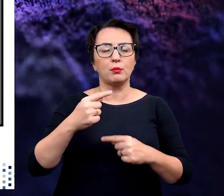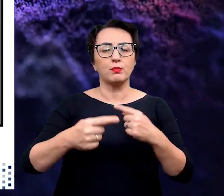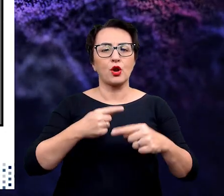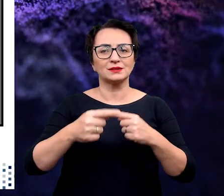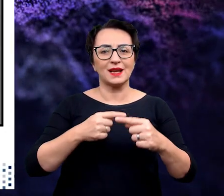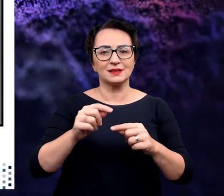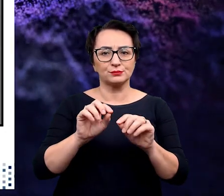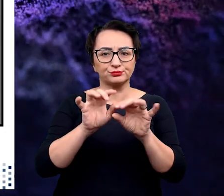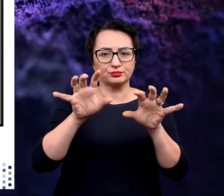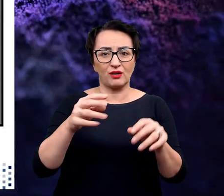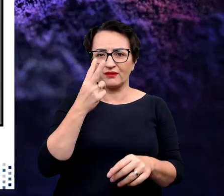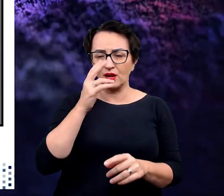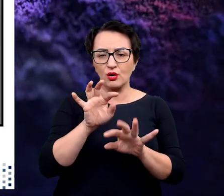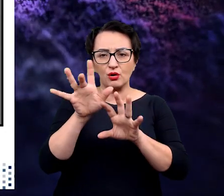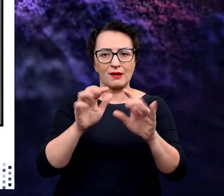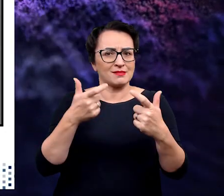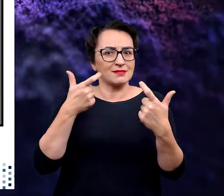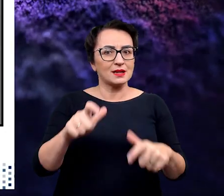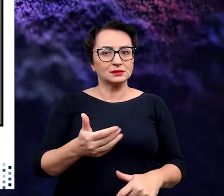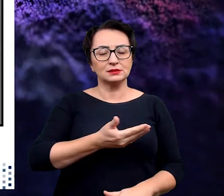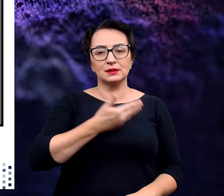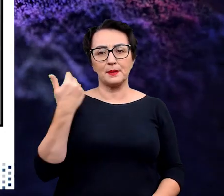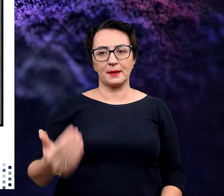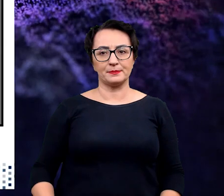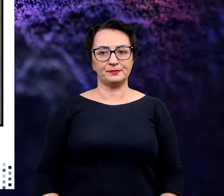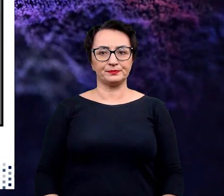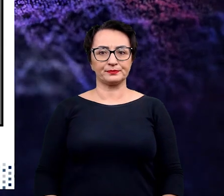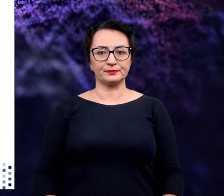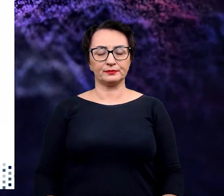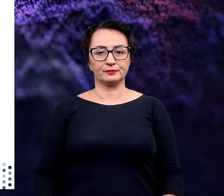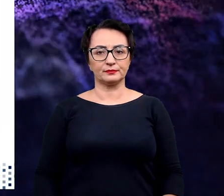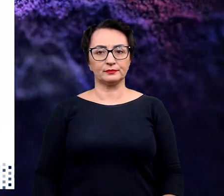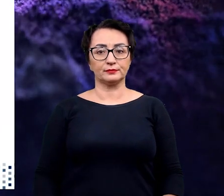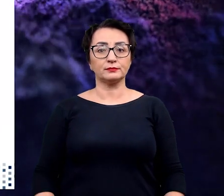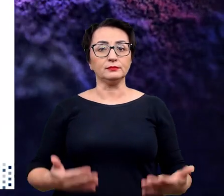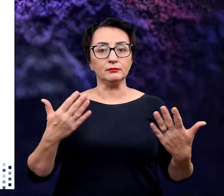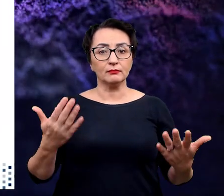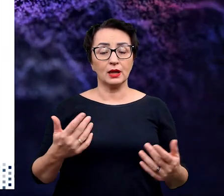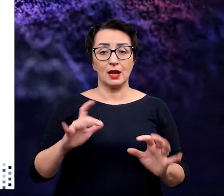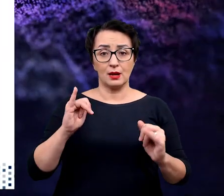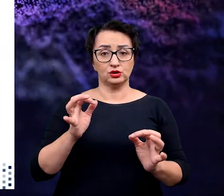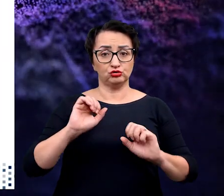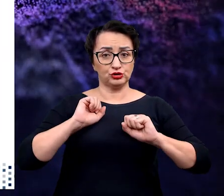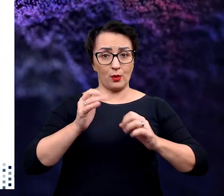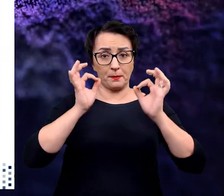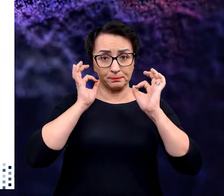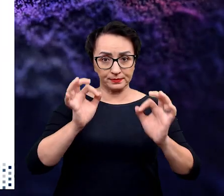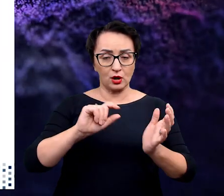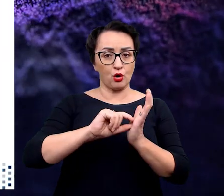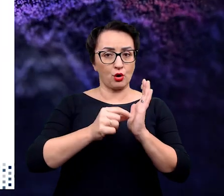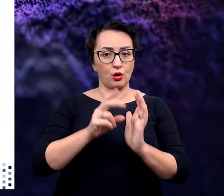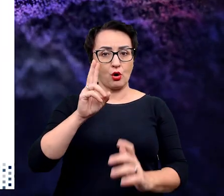dendrytogenezy. I widać, że ona w ogóle nie wykształca tych zakończeń dendrytycznych. I tak jak mówię, przy